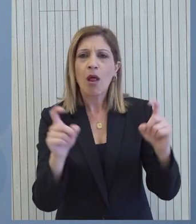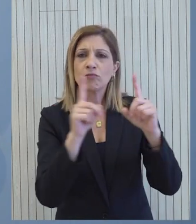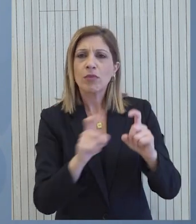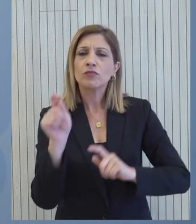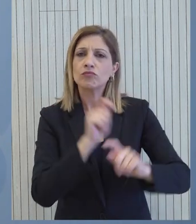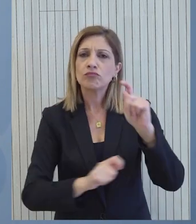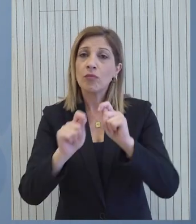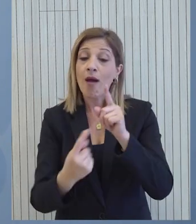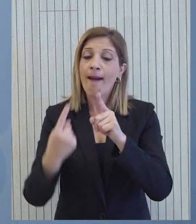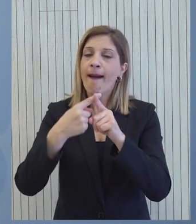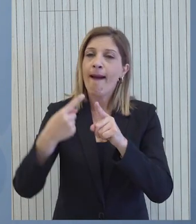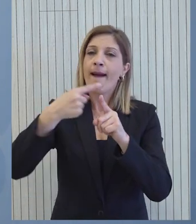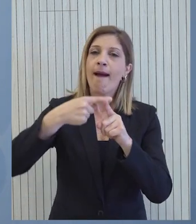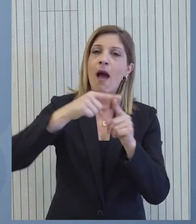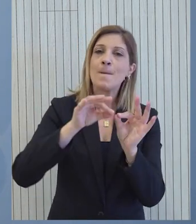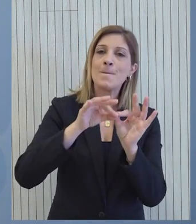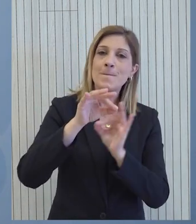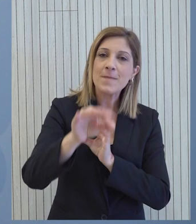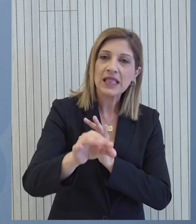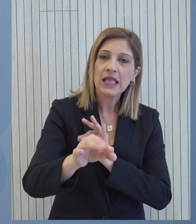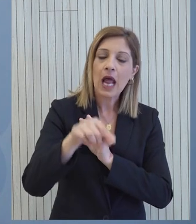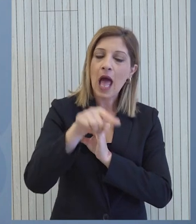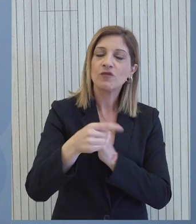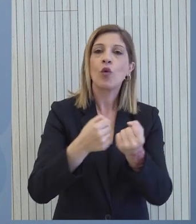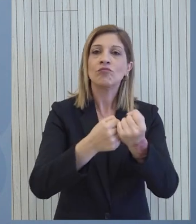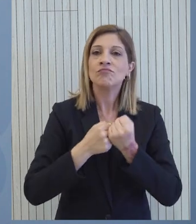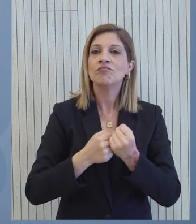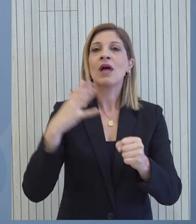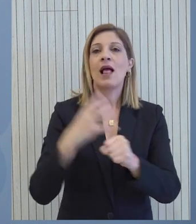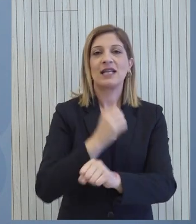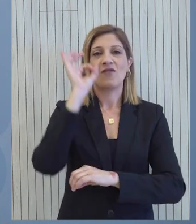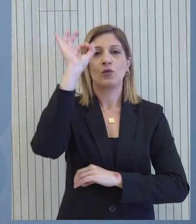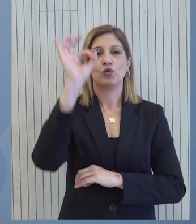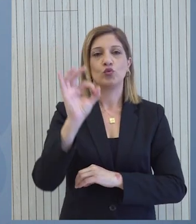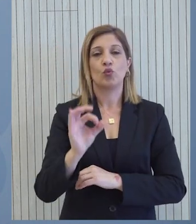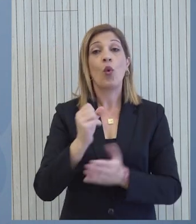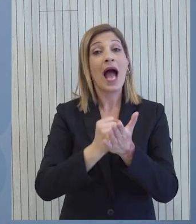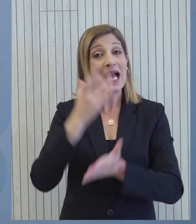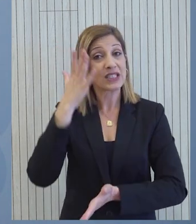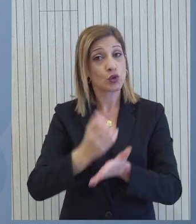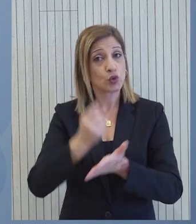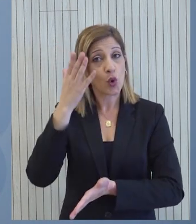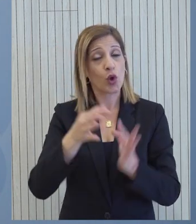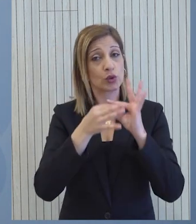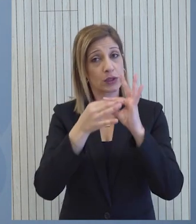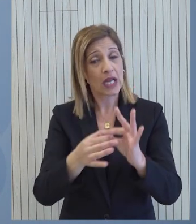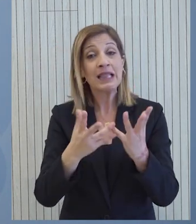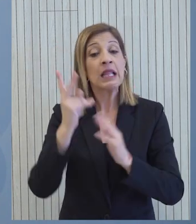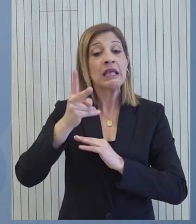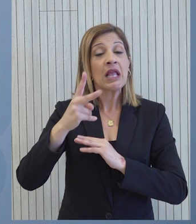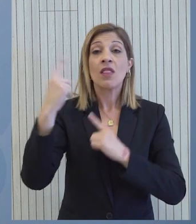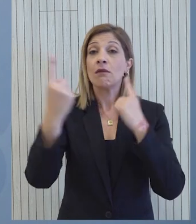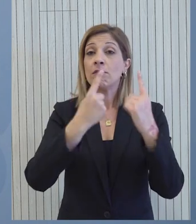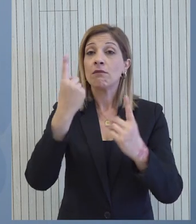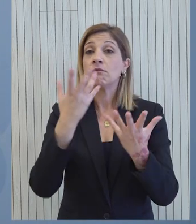μαζί με πρόσθετα μέτρα μετριασμού για την επίδευξη αυτών των στόχων και συστηματική αξιολόγηση των κλιματικών κινδύνων μαζί με